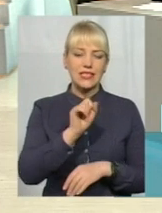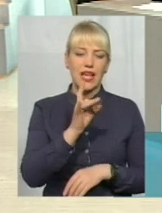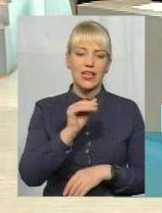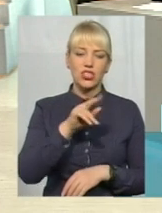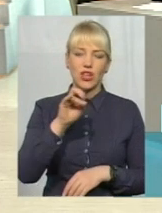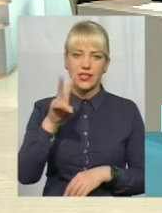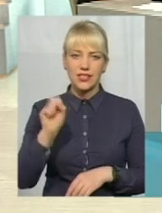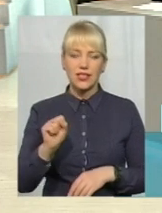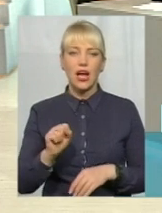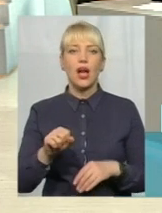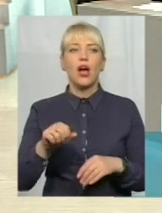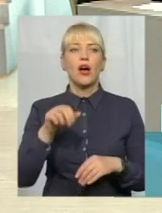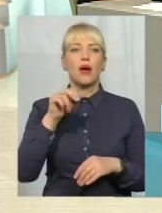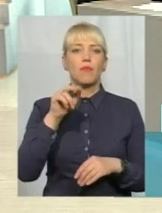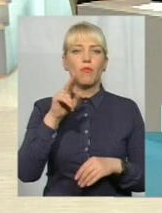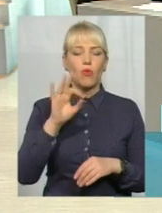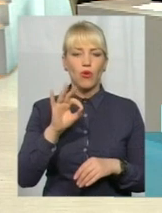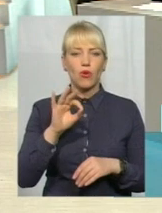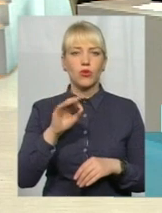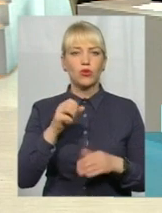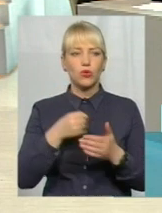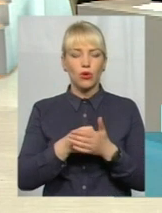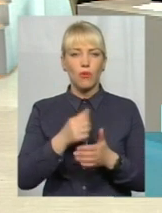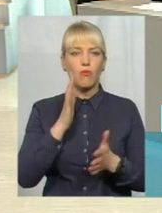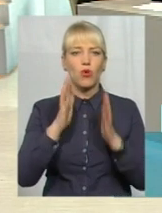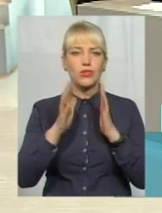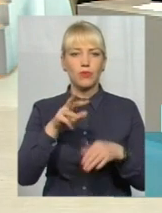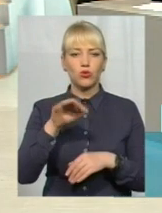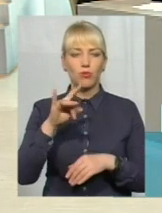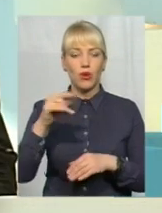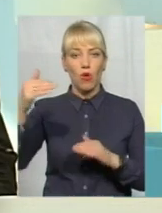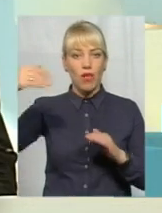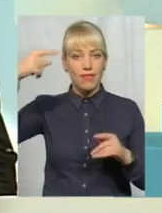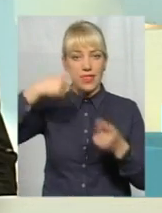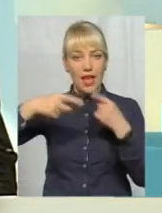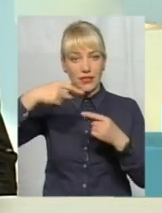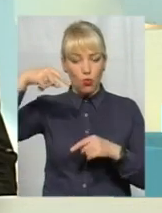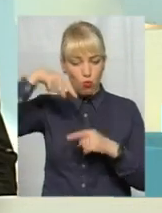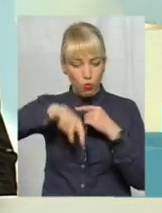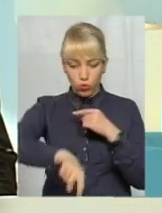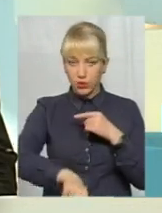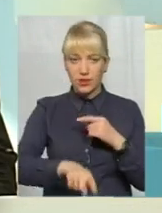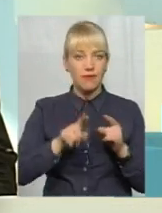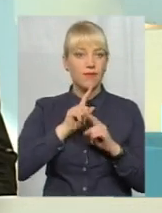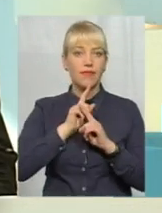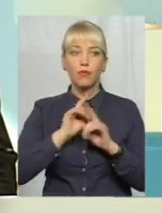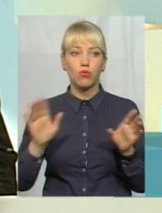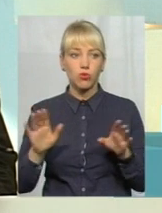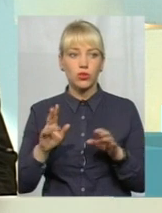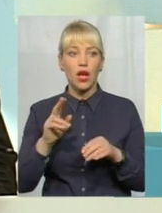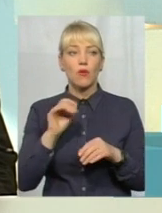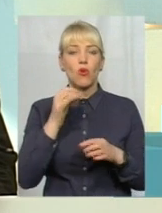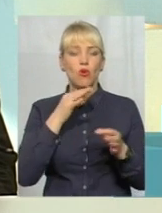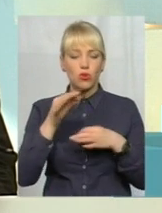спуск доріжки там не буде, але по розмові з велосипедистами вони